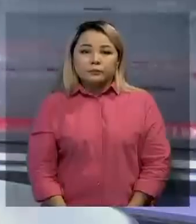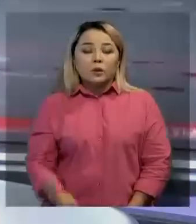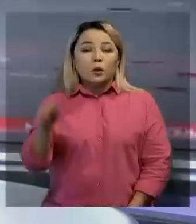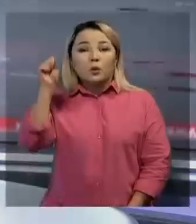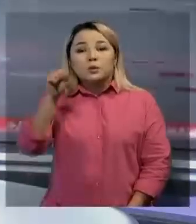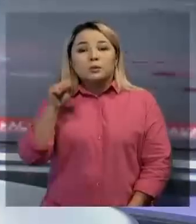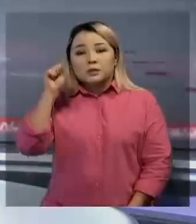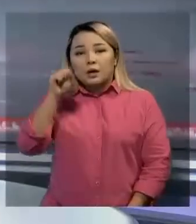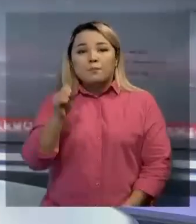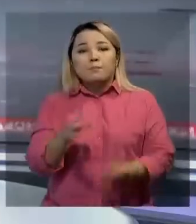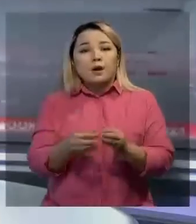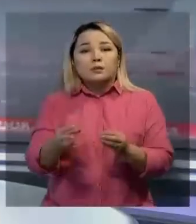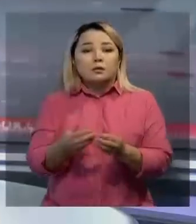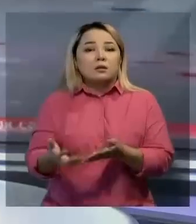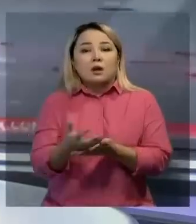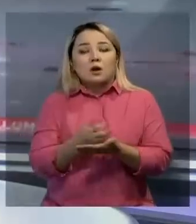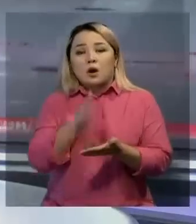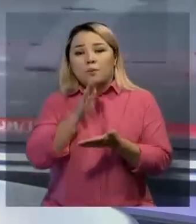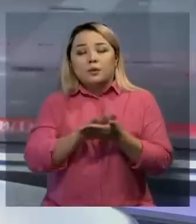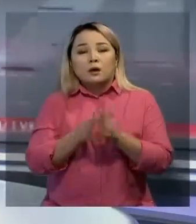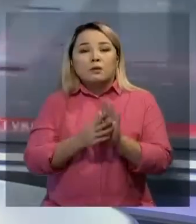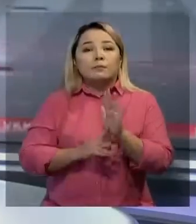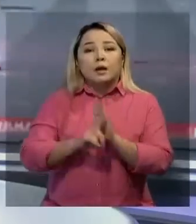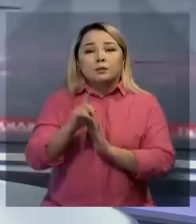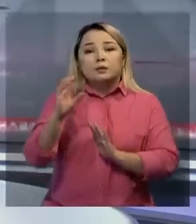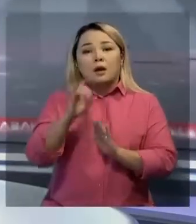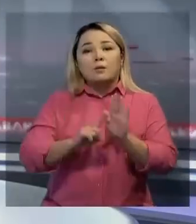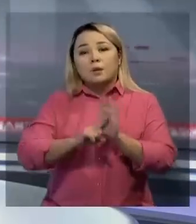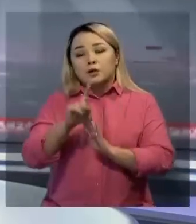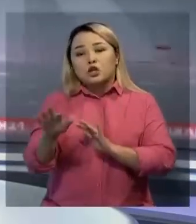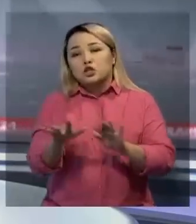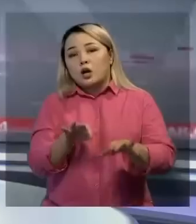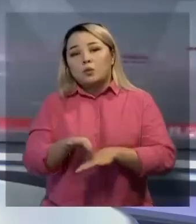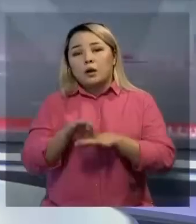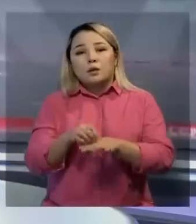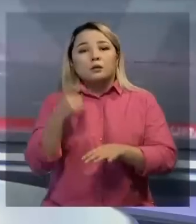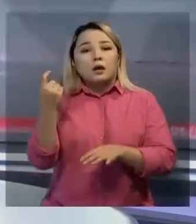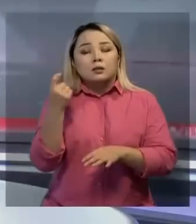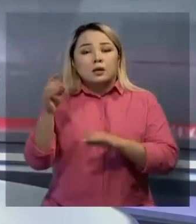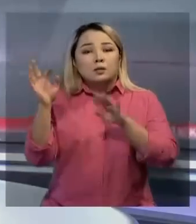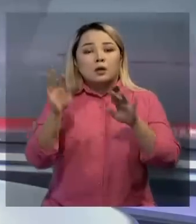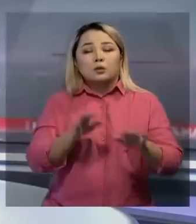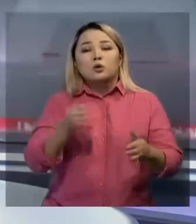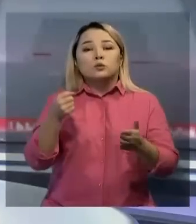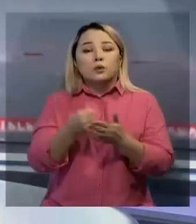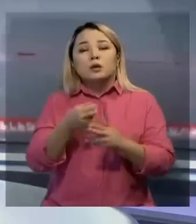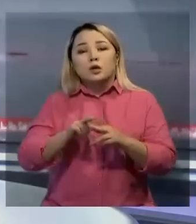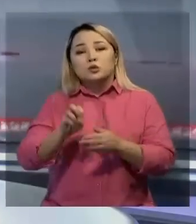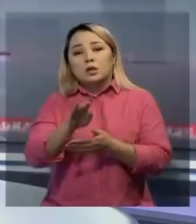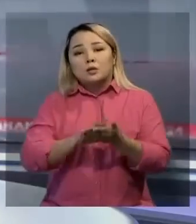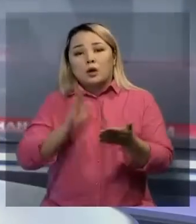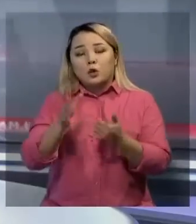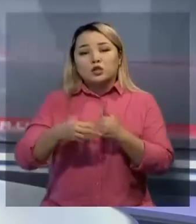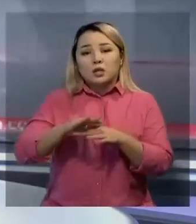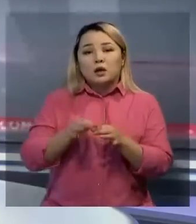Өзбекистанда мақта теруынау қаны жүргі жатыр құргүйектің бірінде басталған шаруа алғашқы қартыскенше жалғасад. Бұл үске